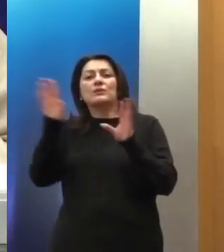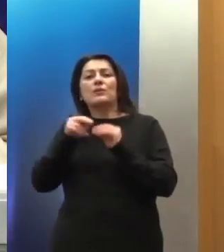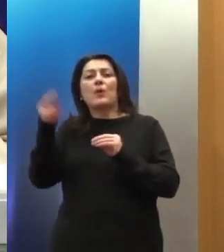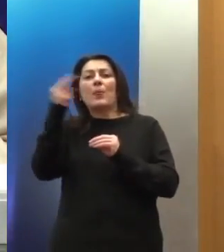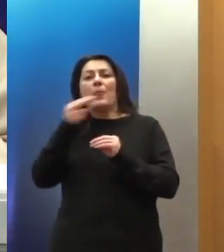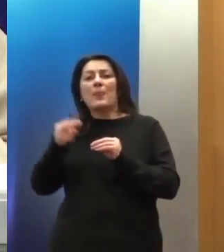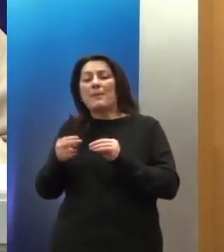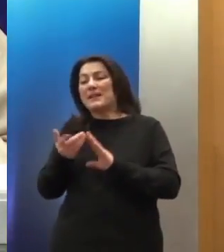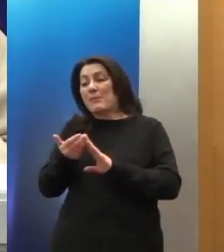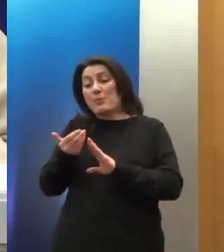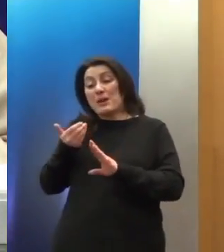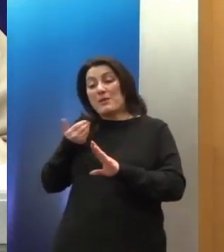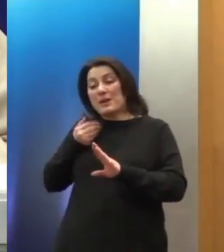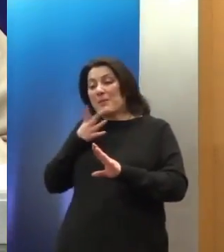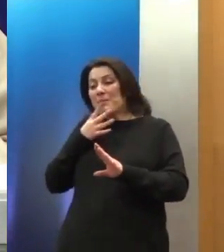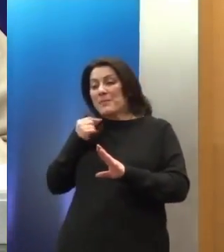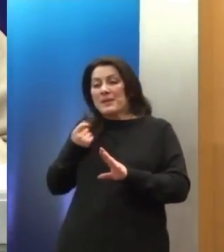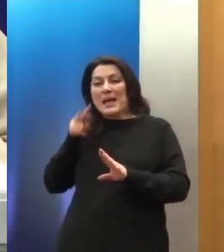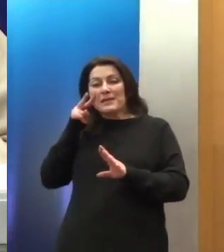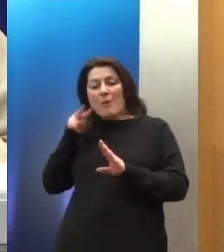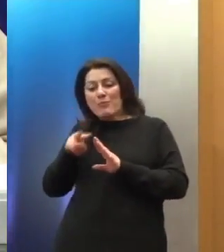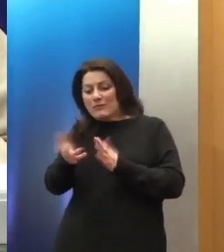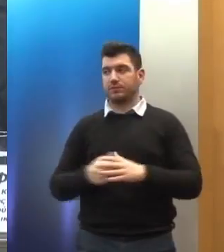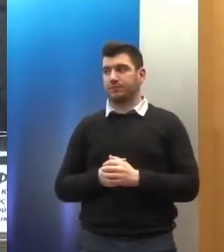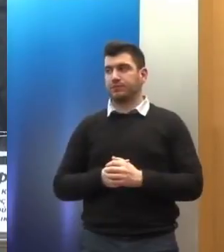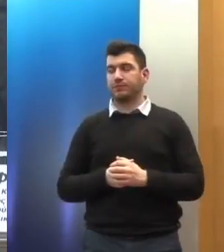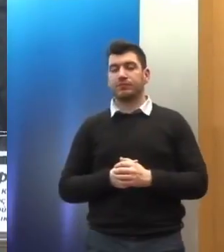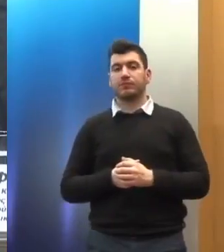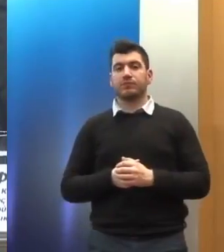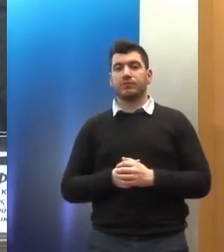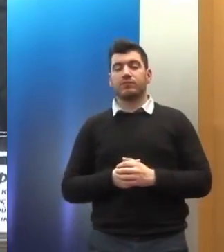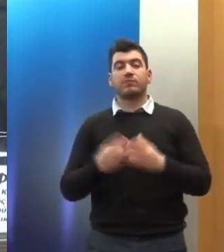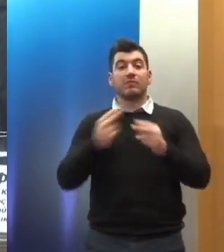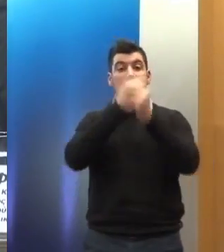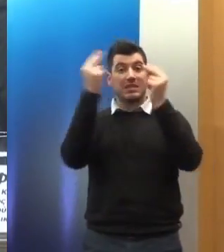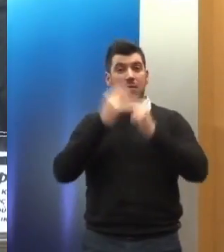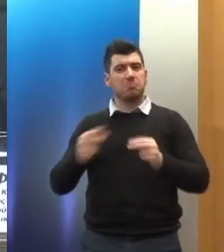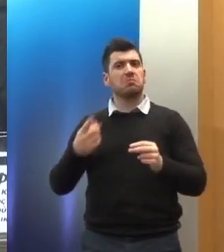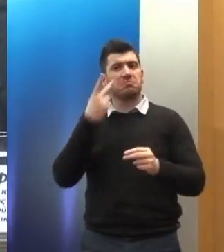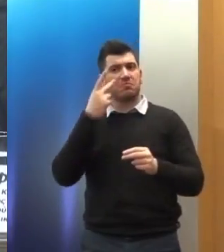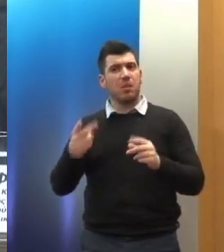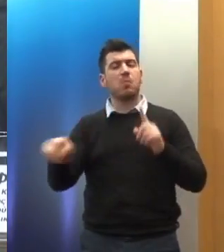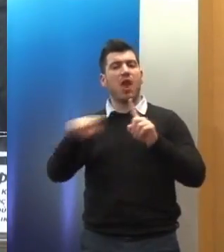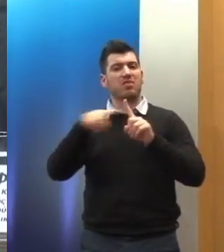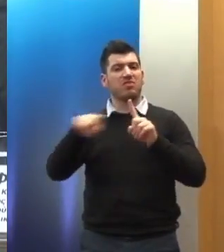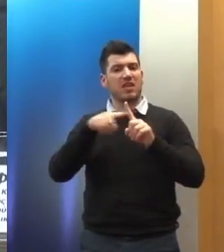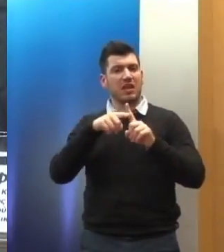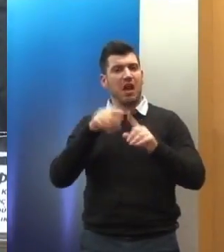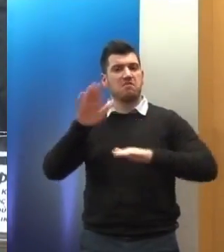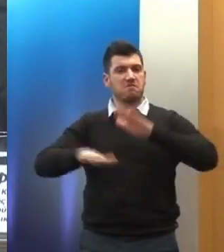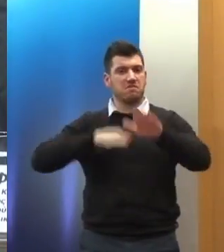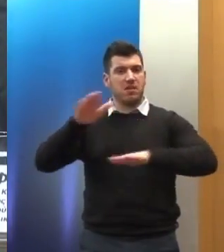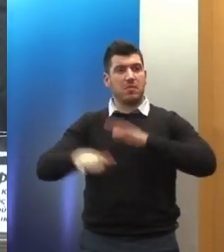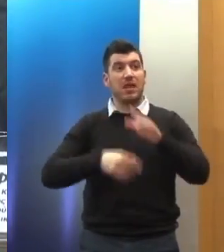πρόβλεψη, ξεκάθαρη και θεσμικό πλαίσιο μέχρι τώρα. Βλέπω αρκετά θετικά βήματα, ένα σαφές